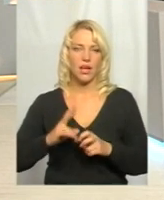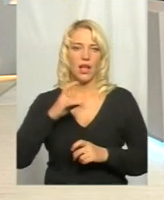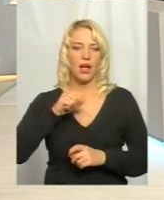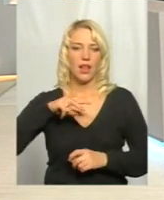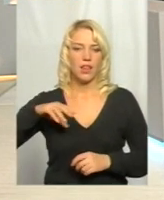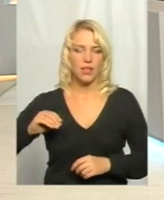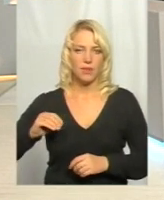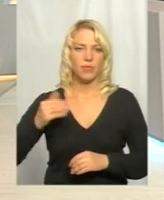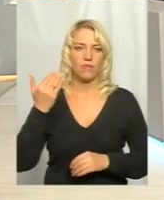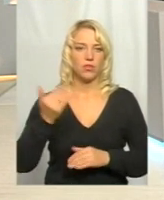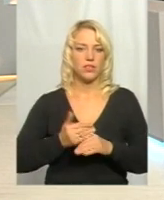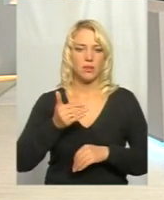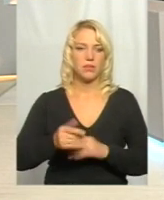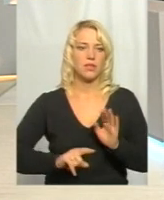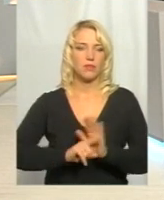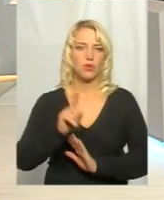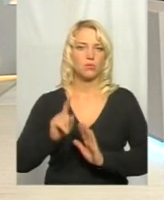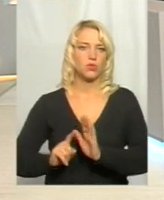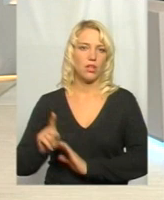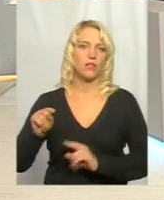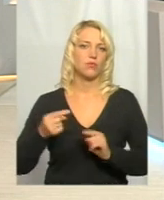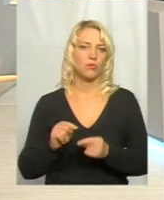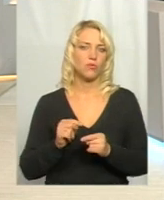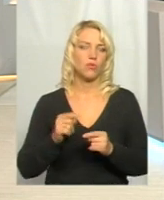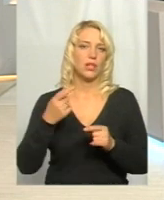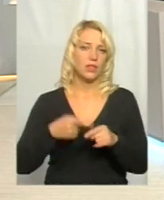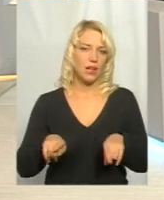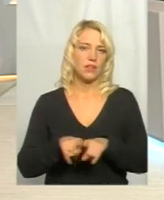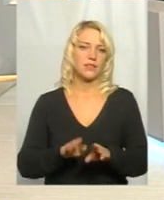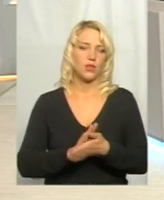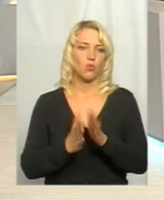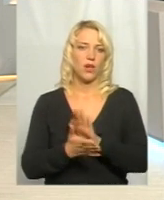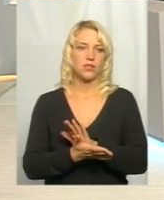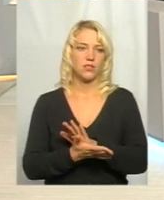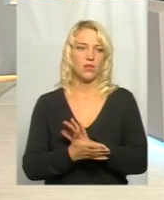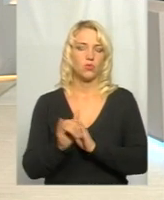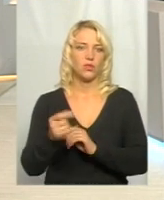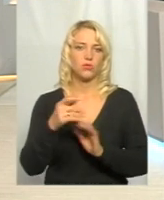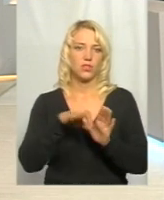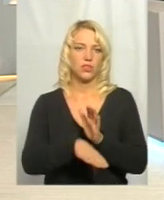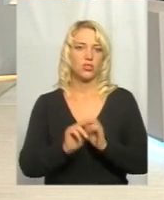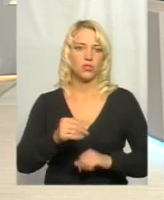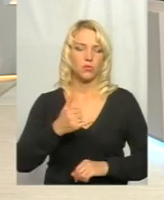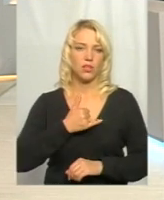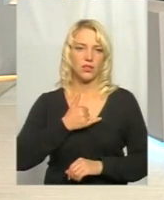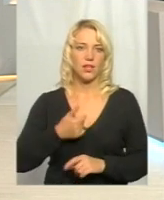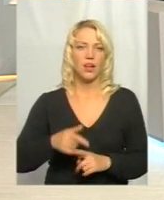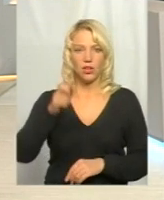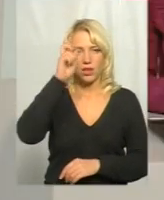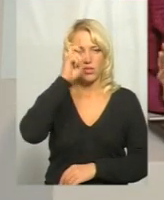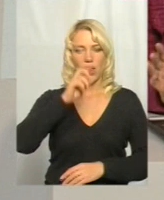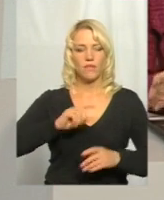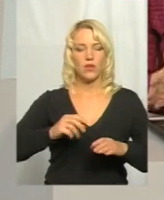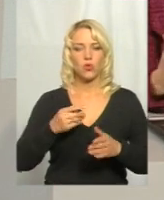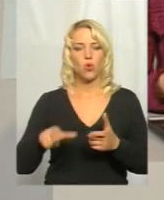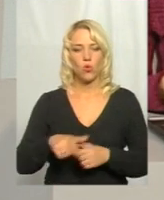але вони з запізненням розпочали, і тому, і за того, ситуація з освоєнням коштів в гірша, ніж в нас. У Державному дорожньому